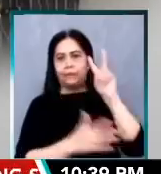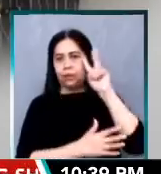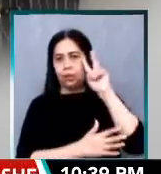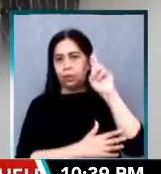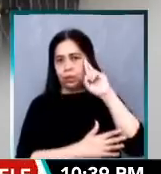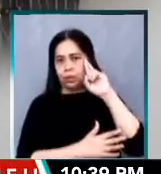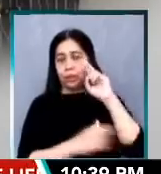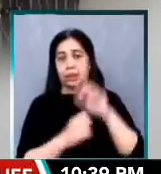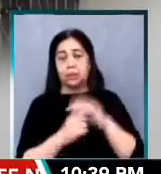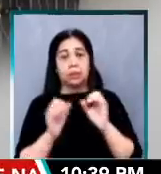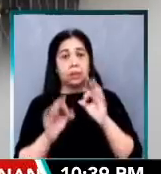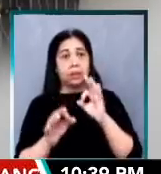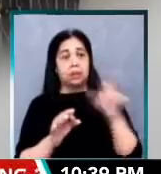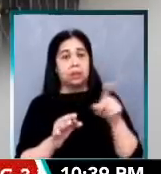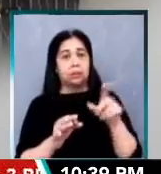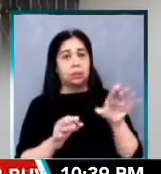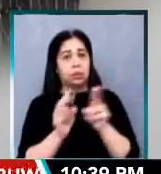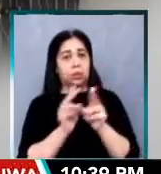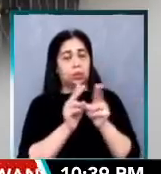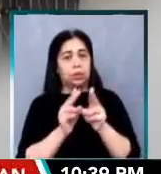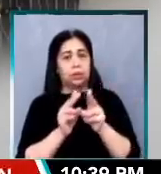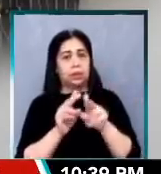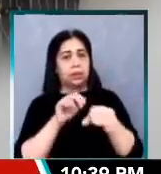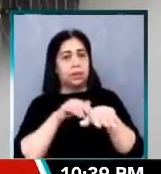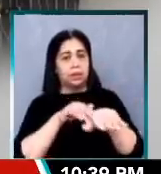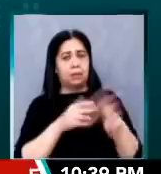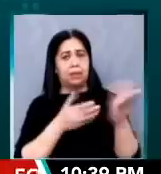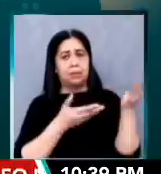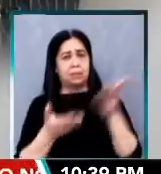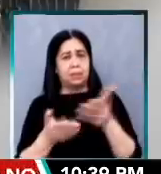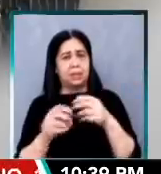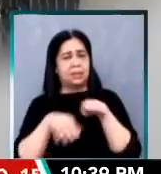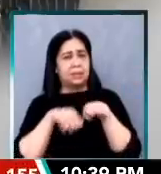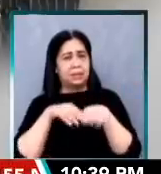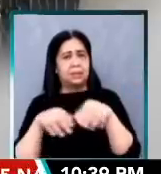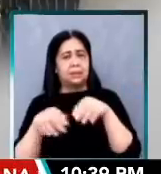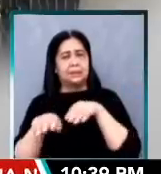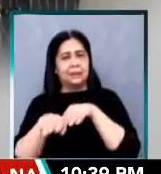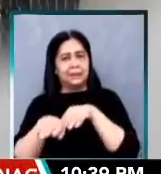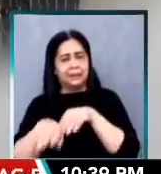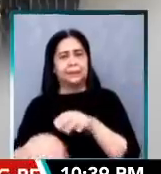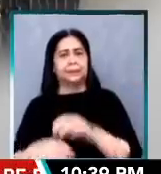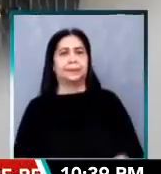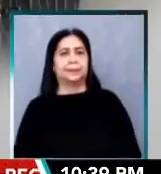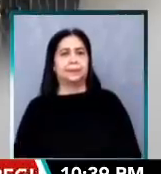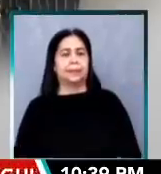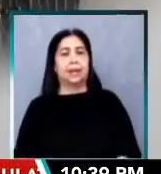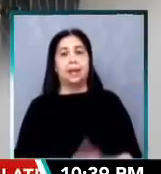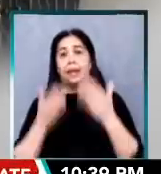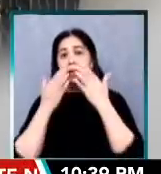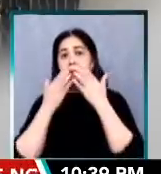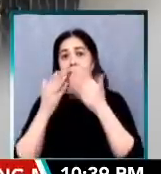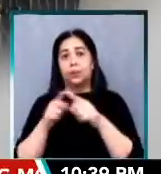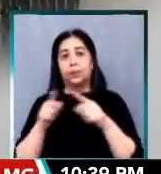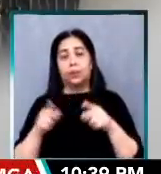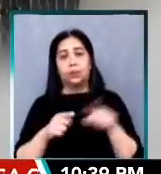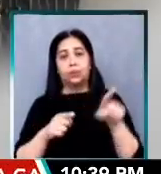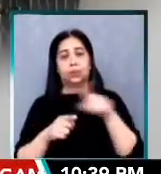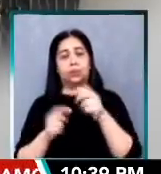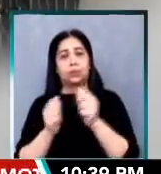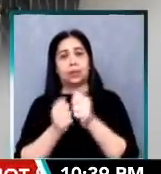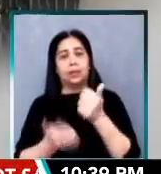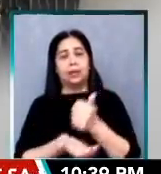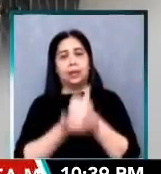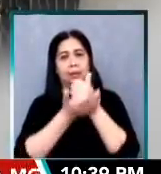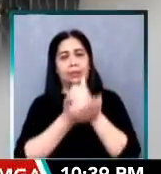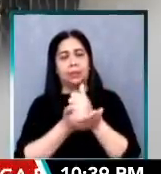kanila daw unity caravan ay nagdulot ng pagsisikip ng trapiko. Nagpasalamat din sila sa tulong ng Quezon City LGU